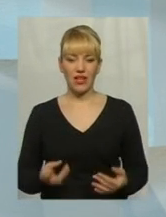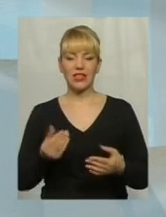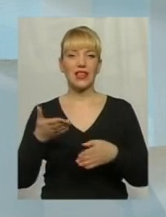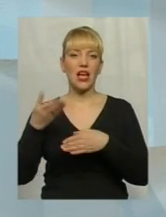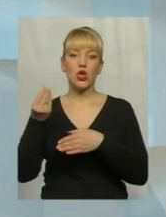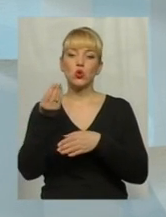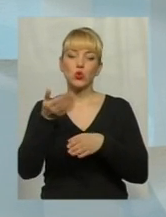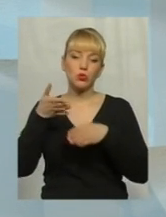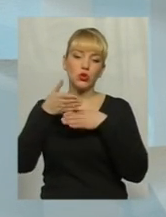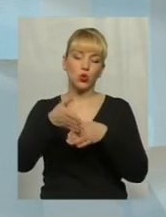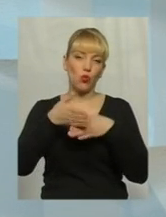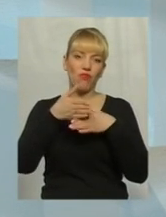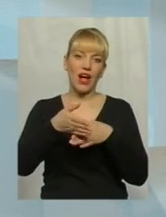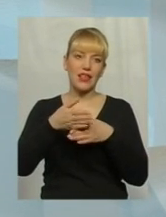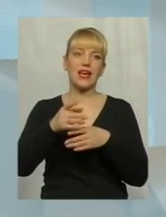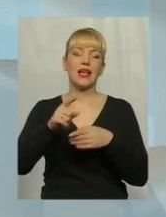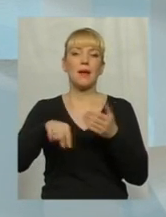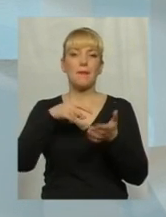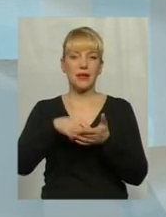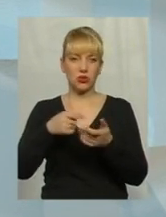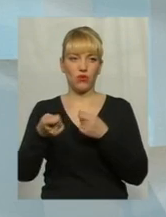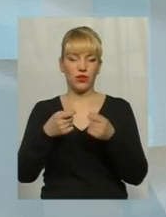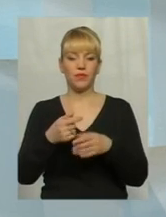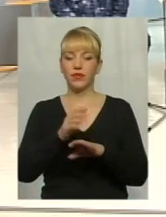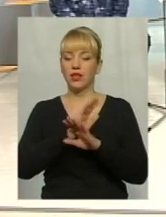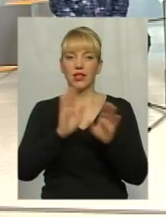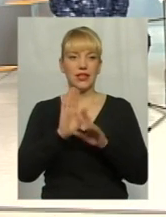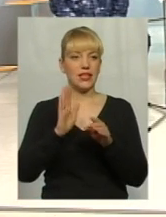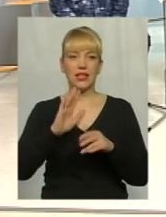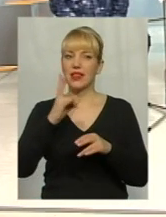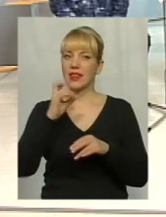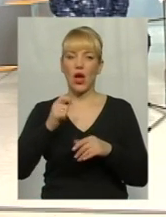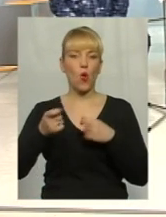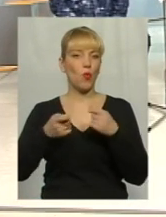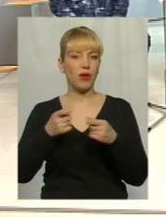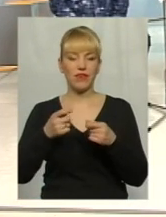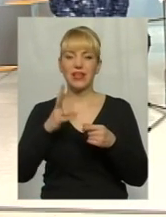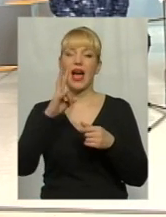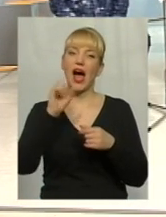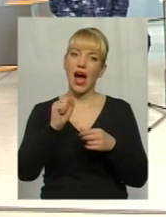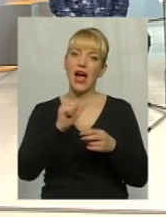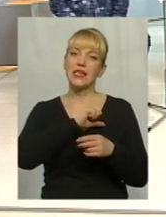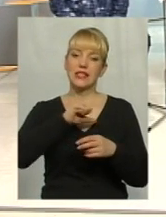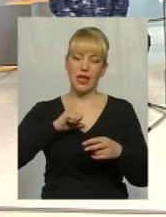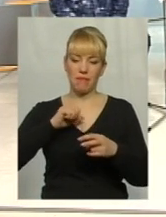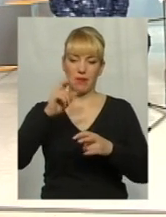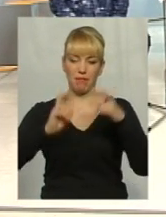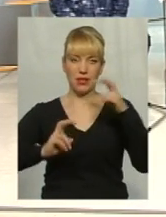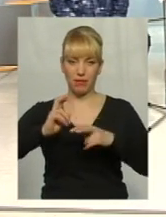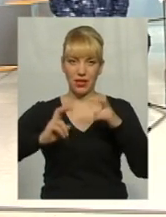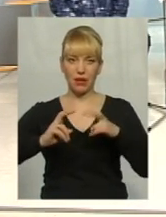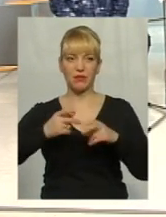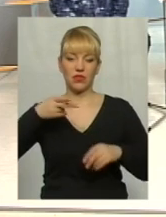я так розумію, так? Ваше управління фінансується? Ні, не управління, а самі комунальні підприємства. Самі комунальні підприємства повність?